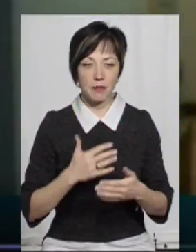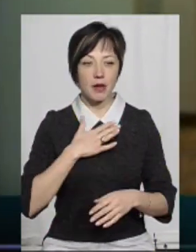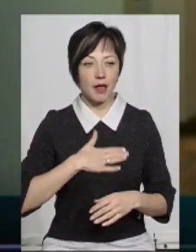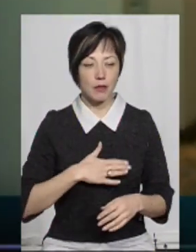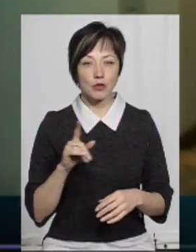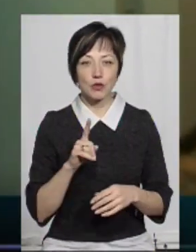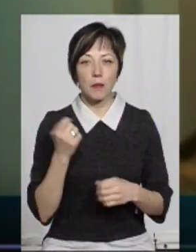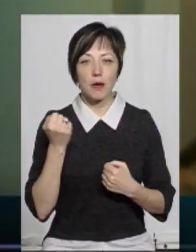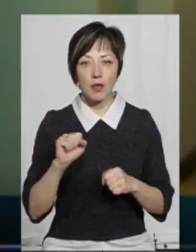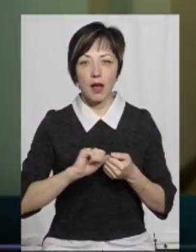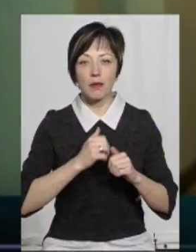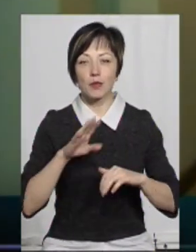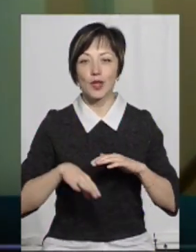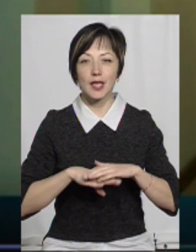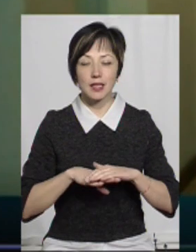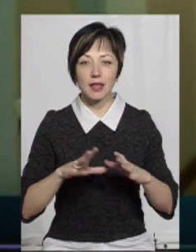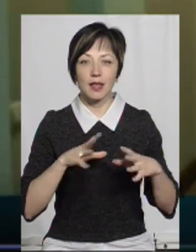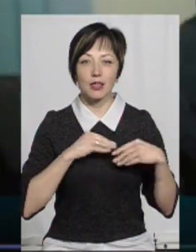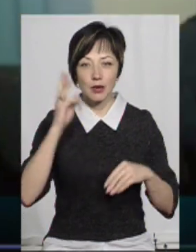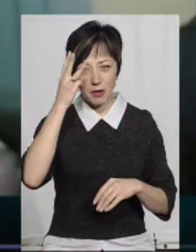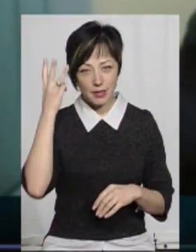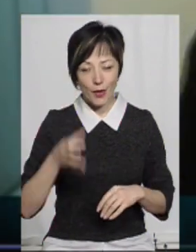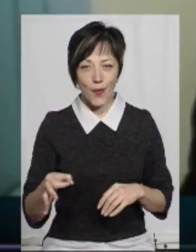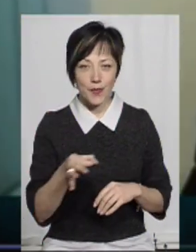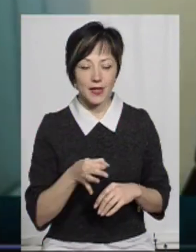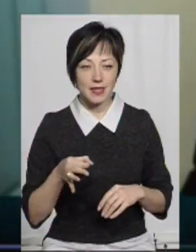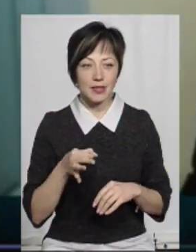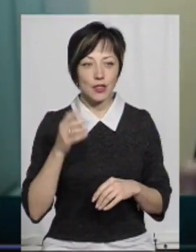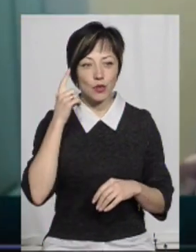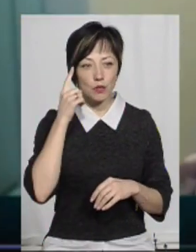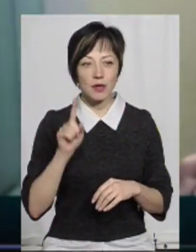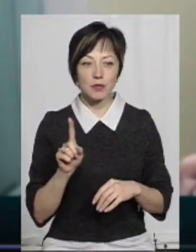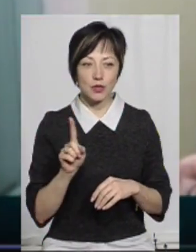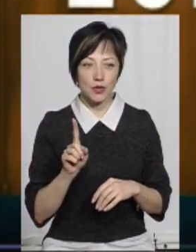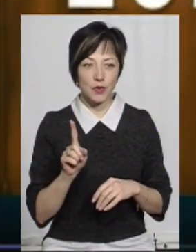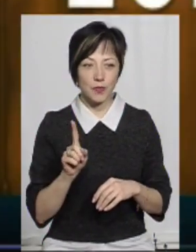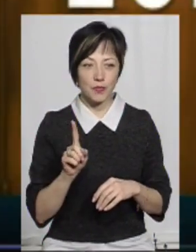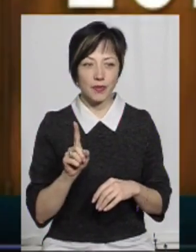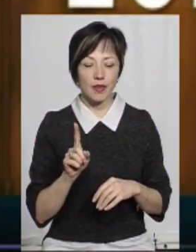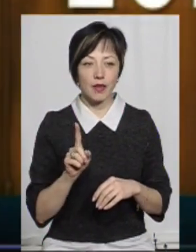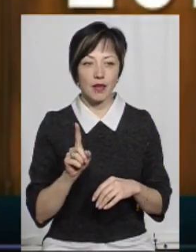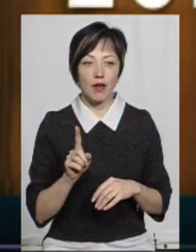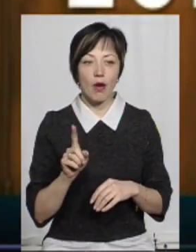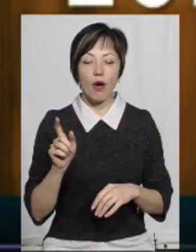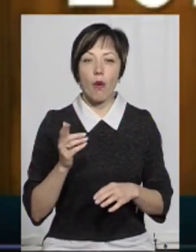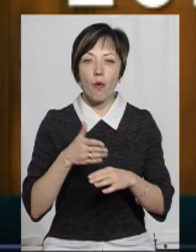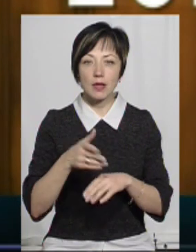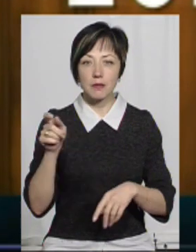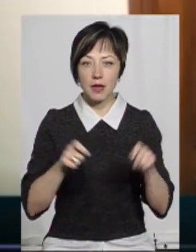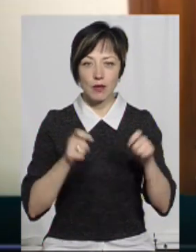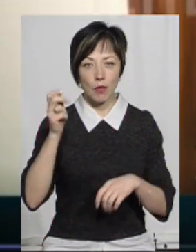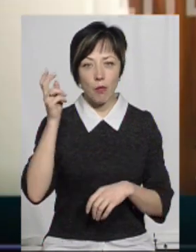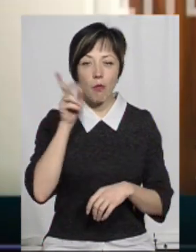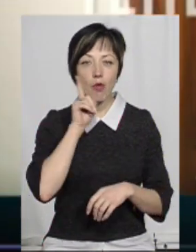нам дуже приємно, що перемогли Кам'янець-Подільський, наша Хмельницька область. Ми думаємо, що гості, які прийдуть на молодіжну